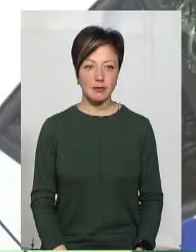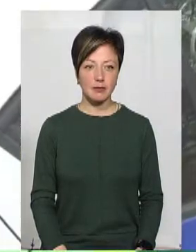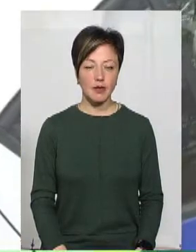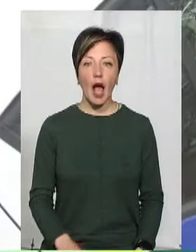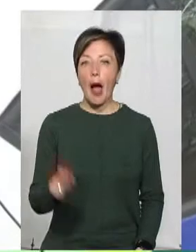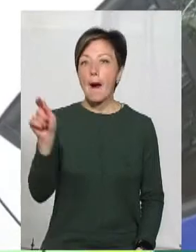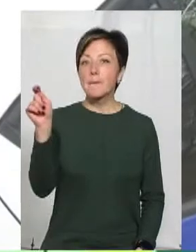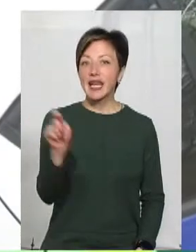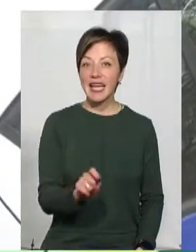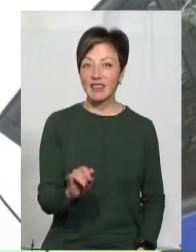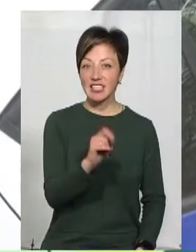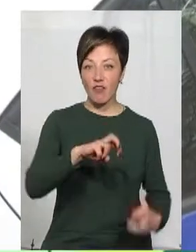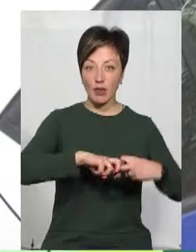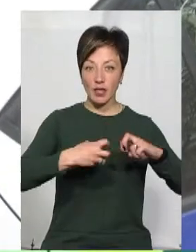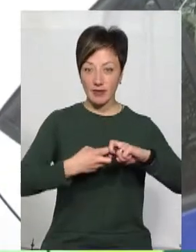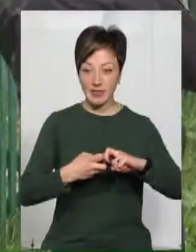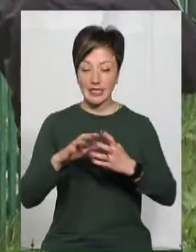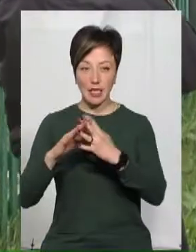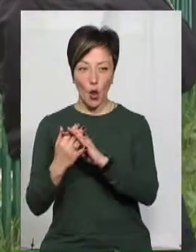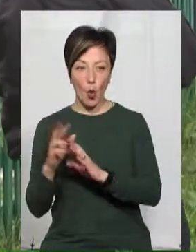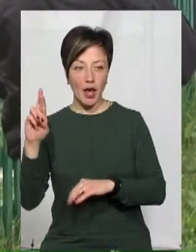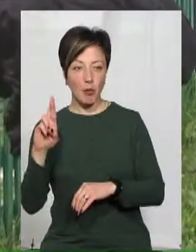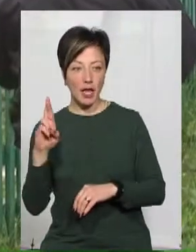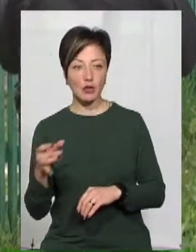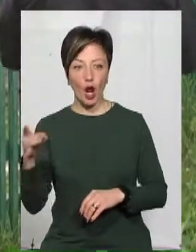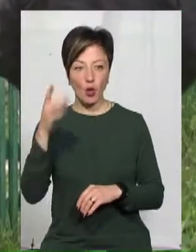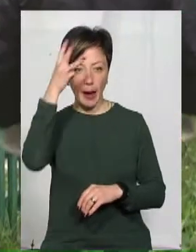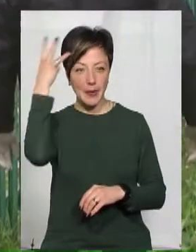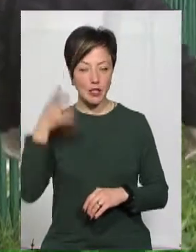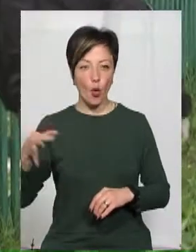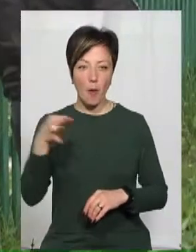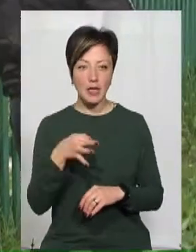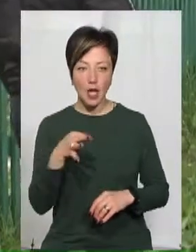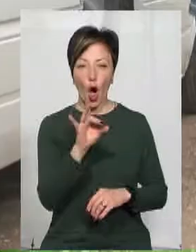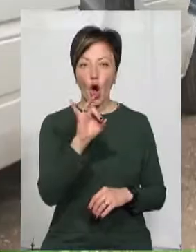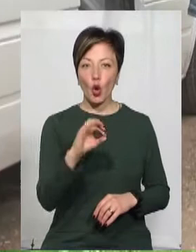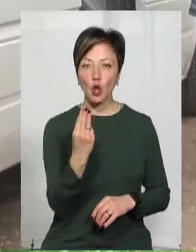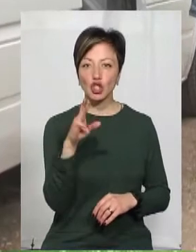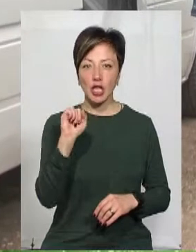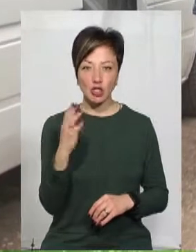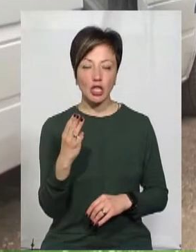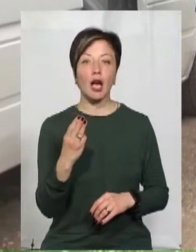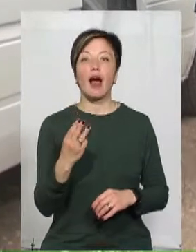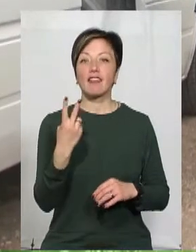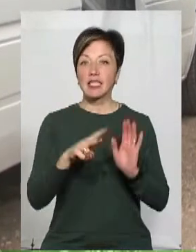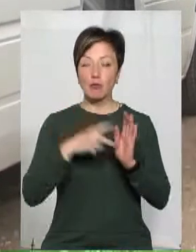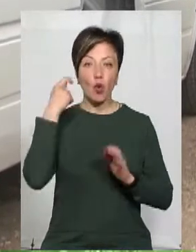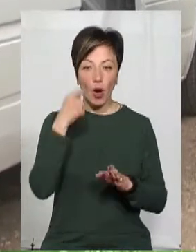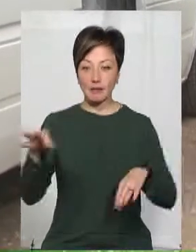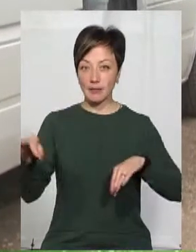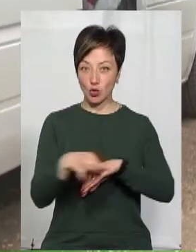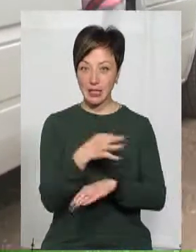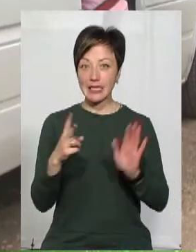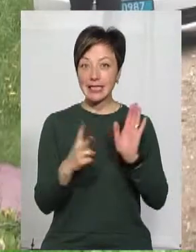Приїхав з Івано-Франківська в село Глушківці Єрмоленецького району, що на Хмельниччині, Петро Рошташ. Чоловіку 27 років, з дружиною в них 7